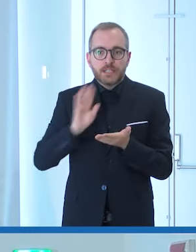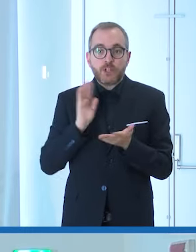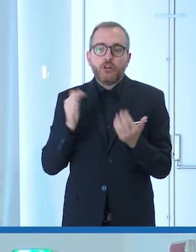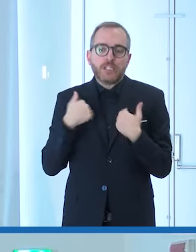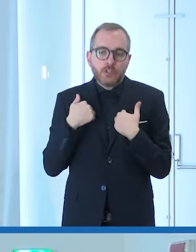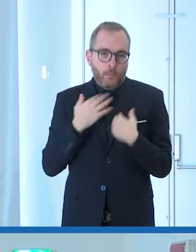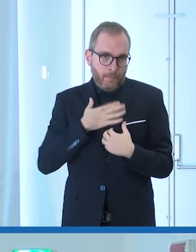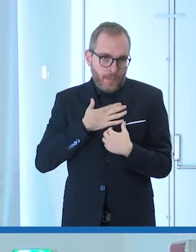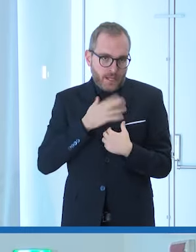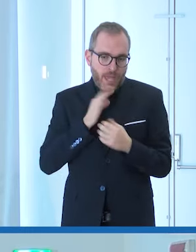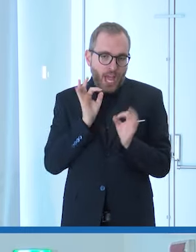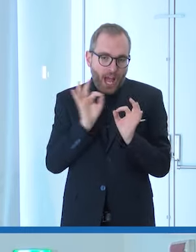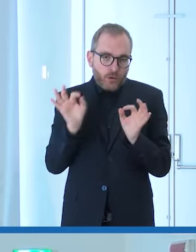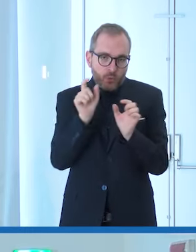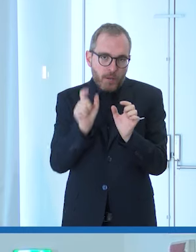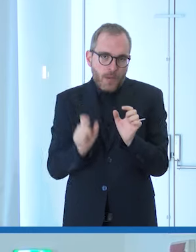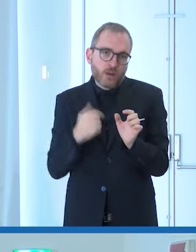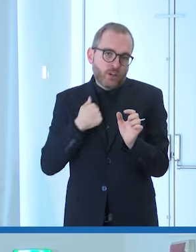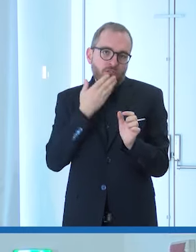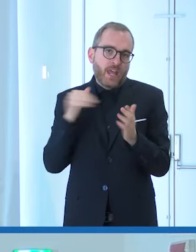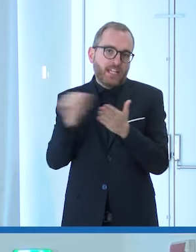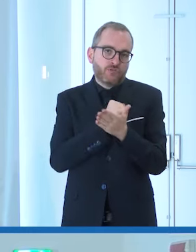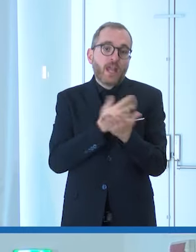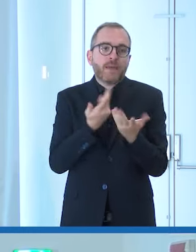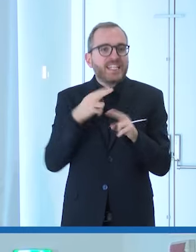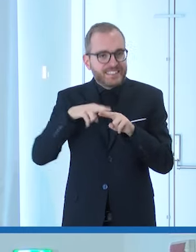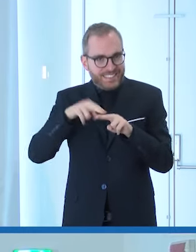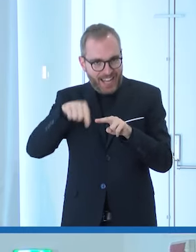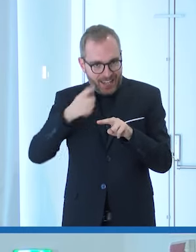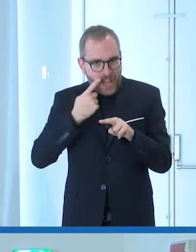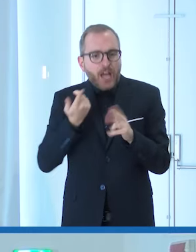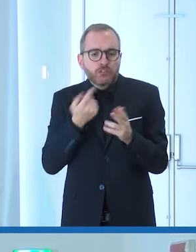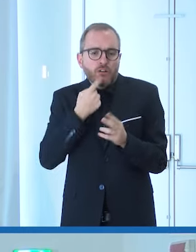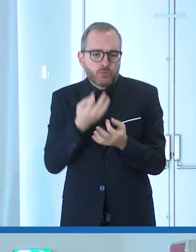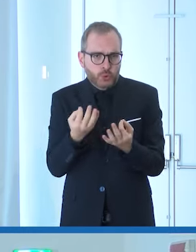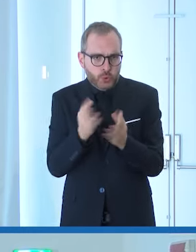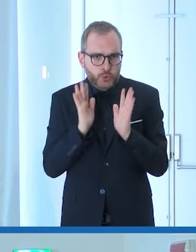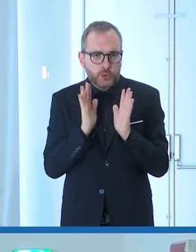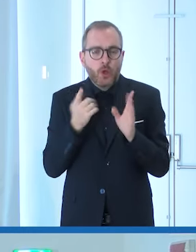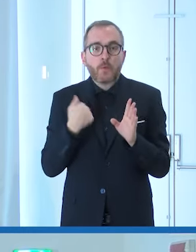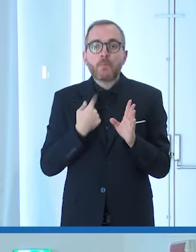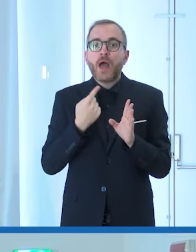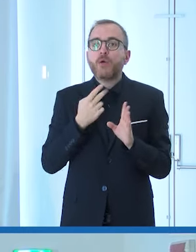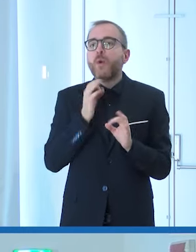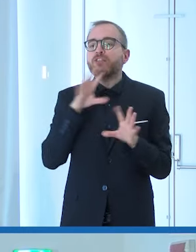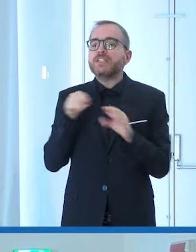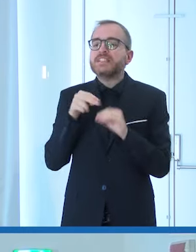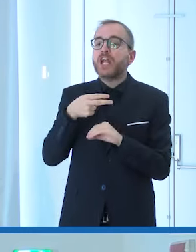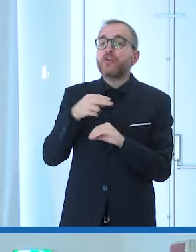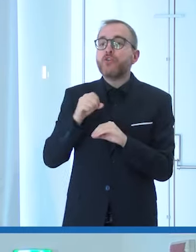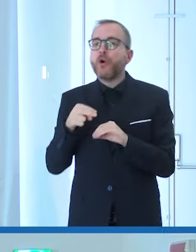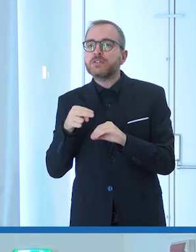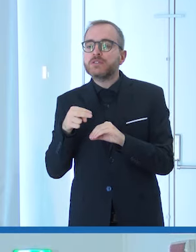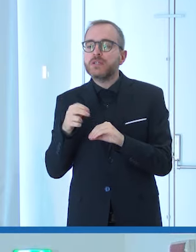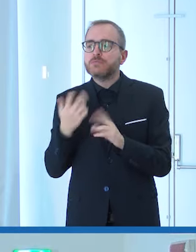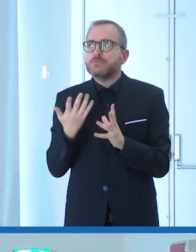abolirei alcune parole anche se in italiano magari sono corrette tutto quello che parte per norm la parola normale non